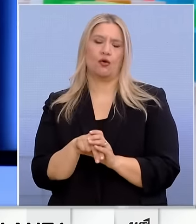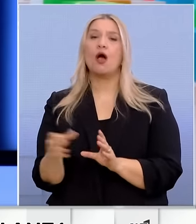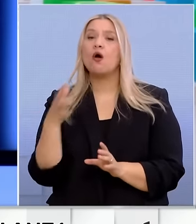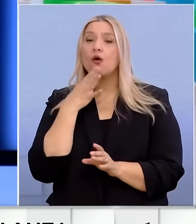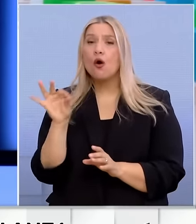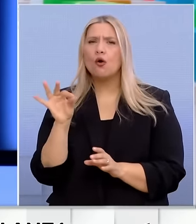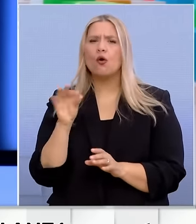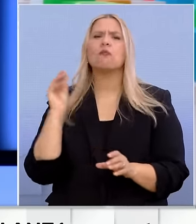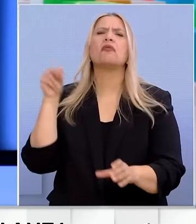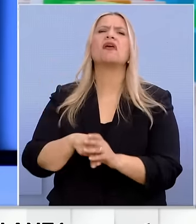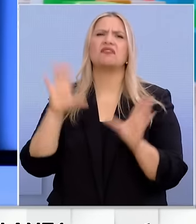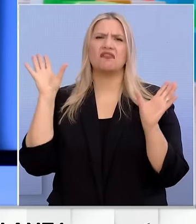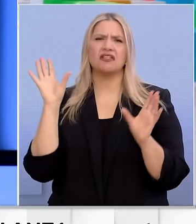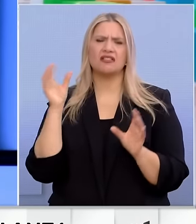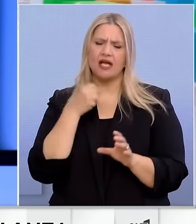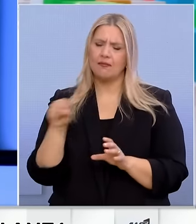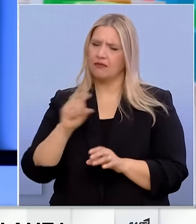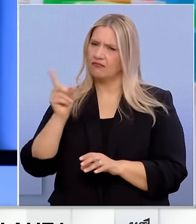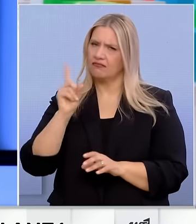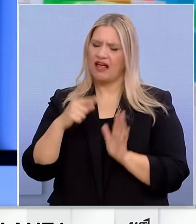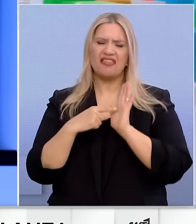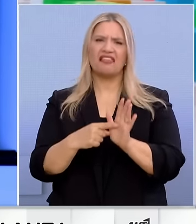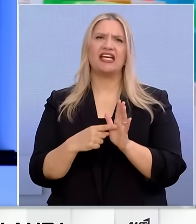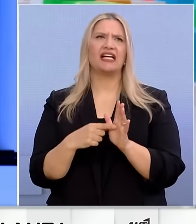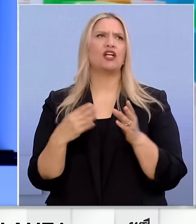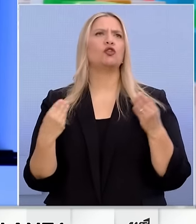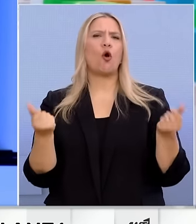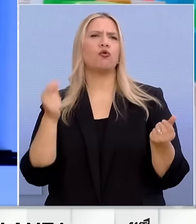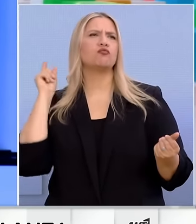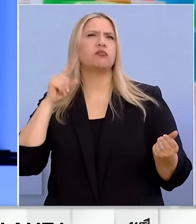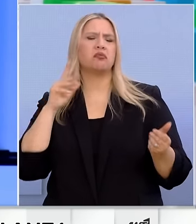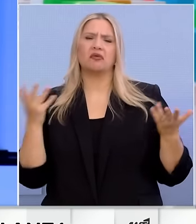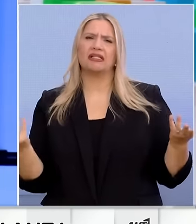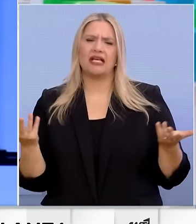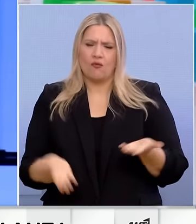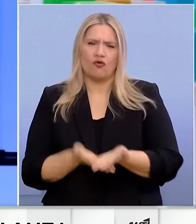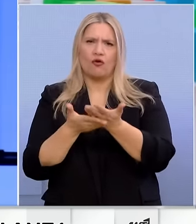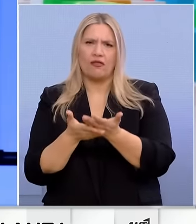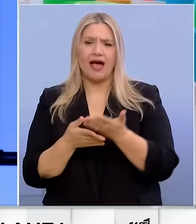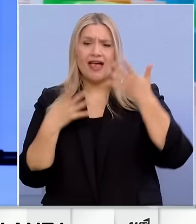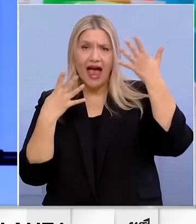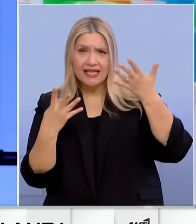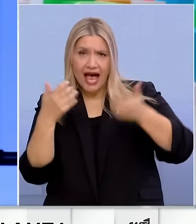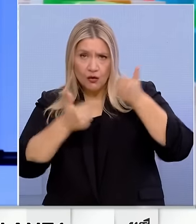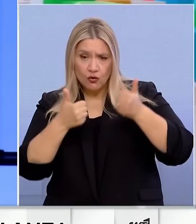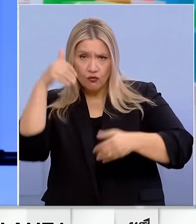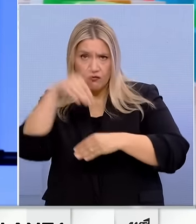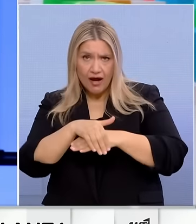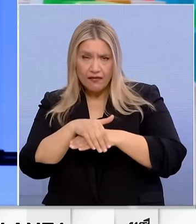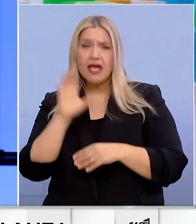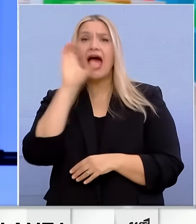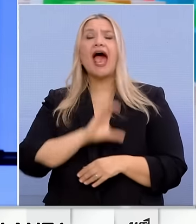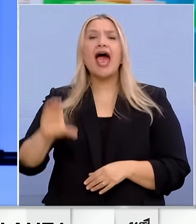αποχή δεν είναι θέση, δεν είναι στάση δεν βοηθά κανέναν γιατί το βράδυ της 9ης Ιουνίου και οι